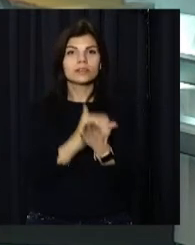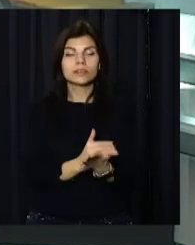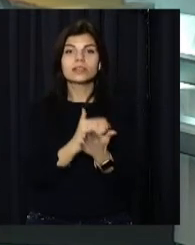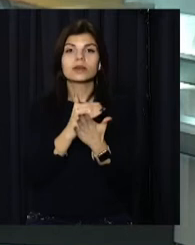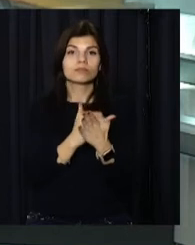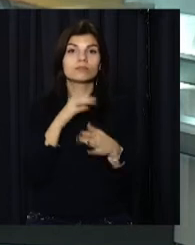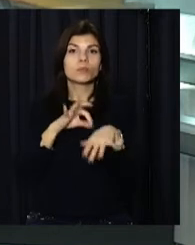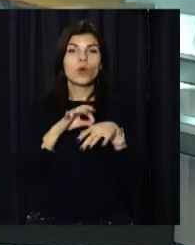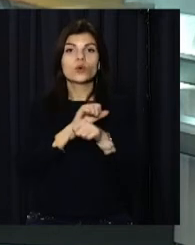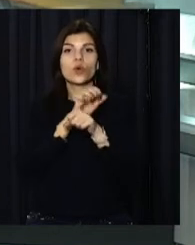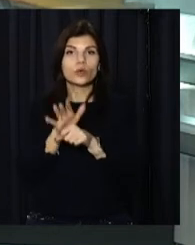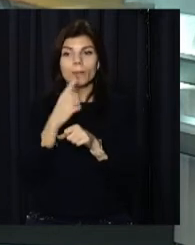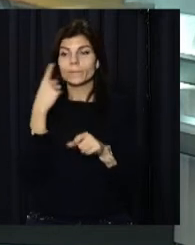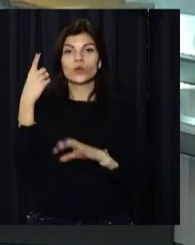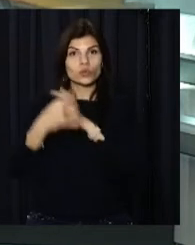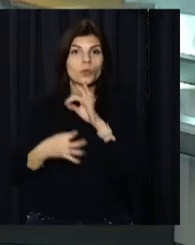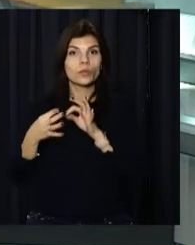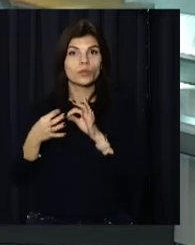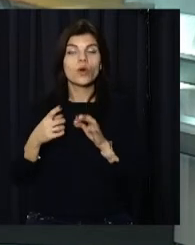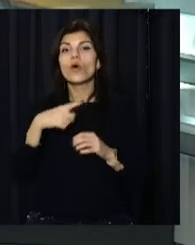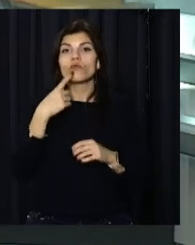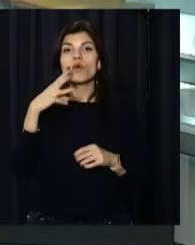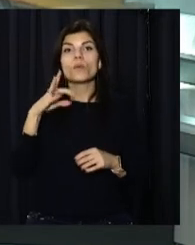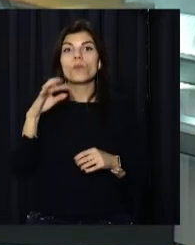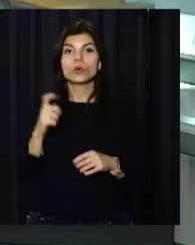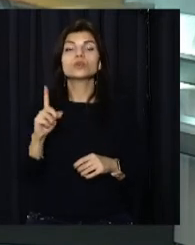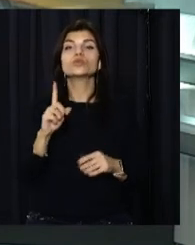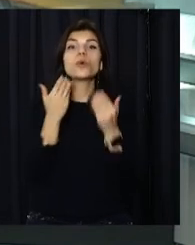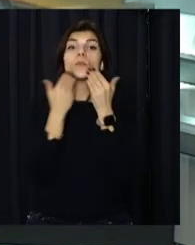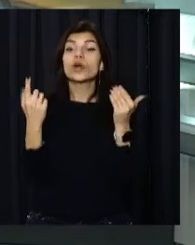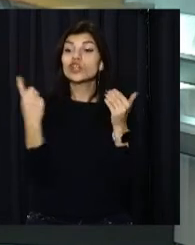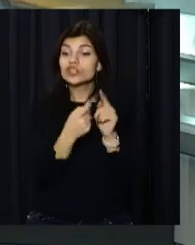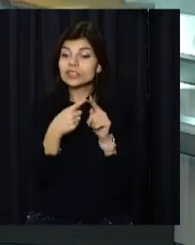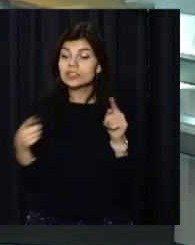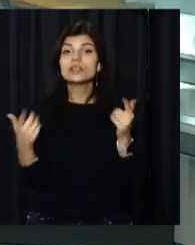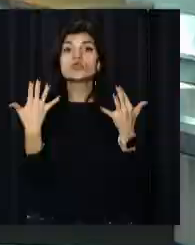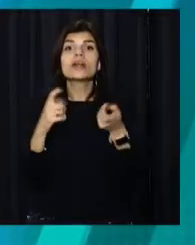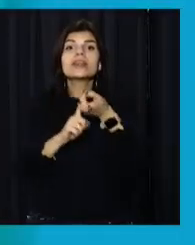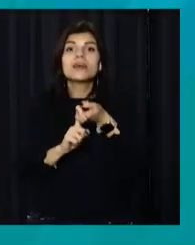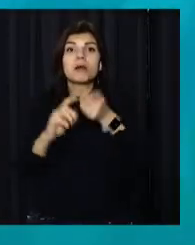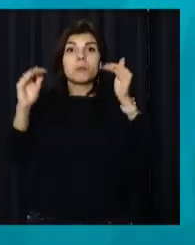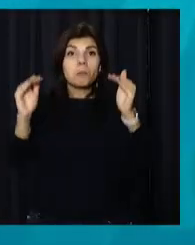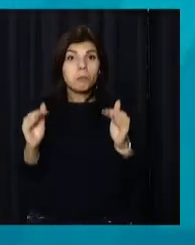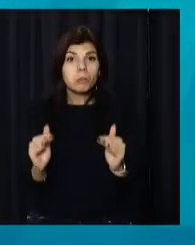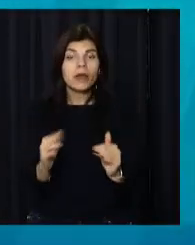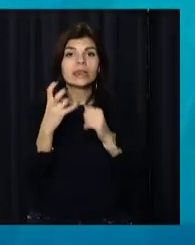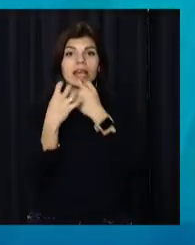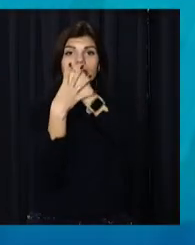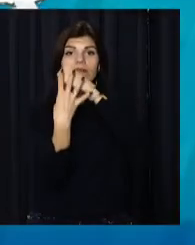захворюваності на коронавірус за попередню добу, говорить у МОЗ. За останній тиждень кількість заражених зменшилася на